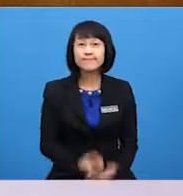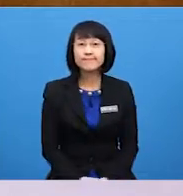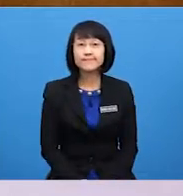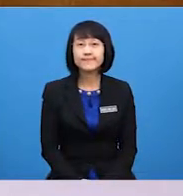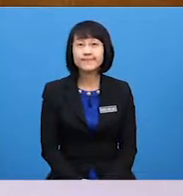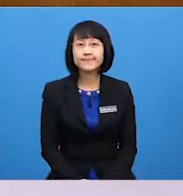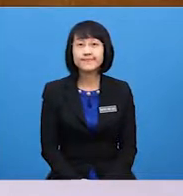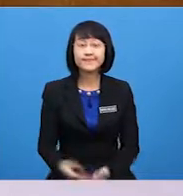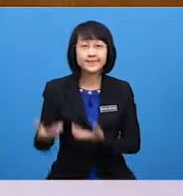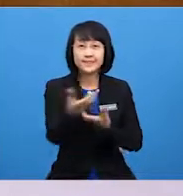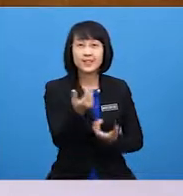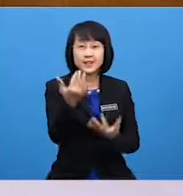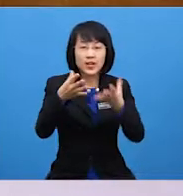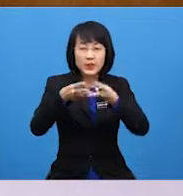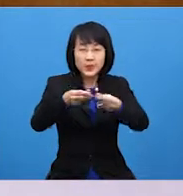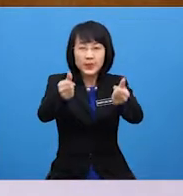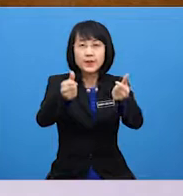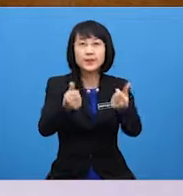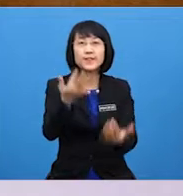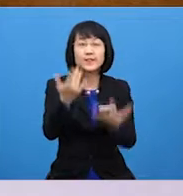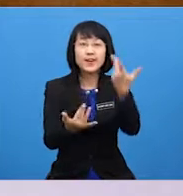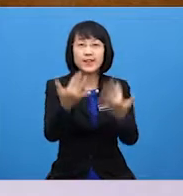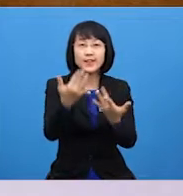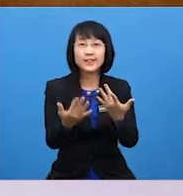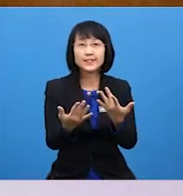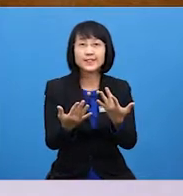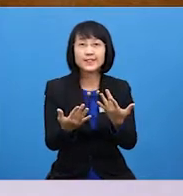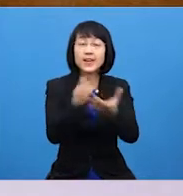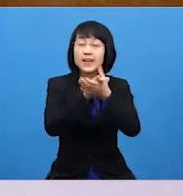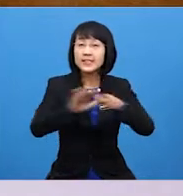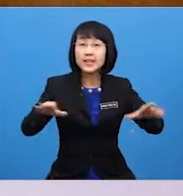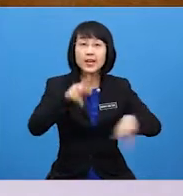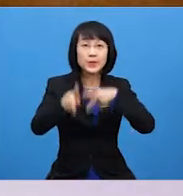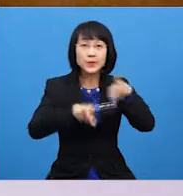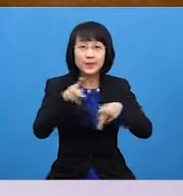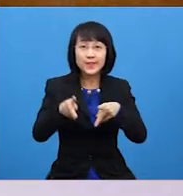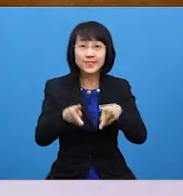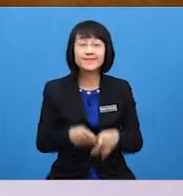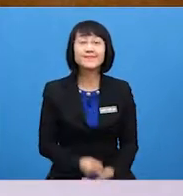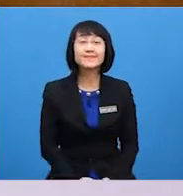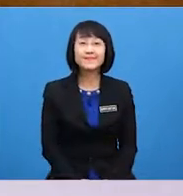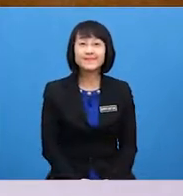Puts out fire And Rescues people Like us